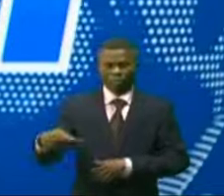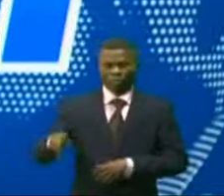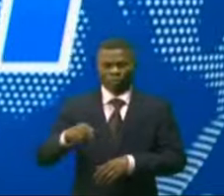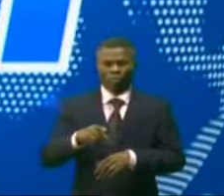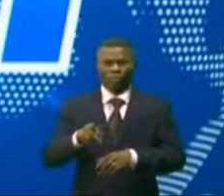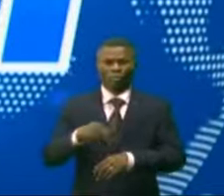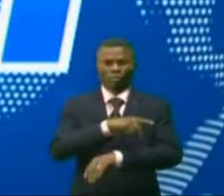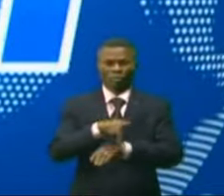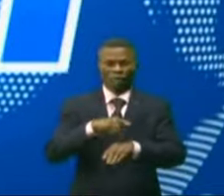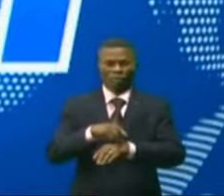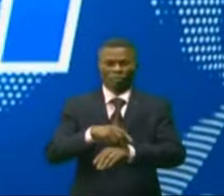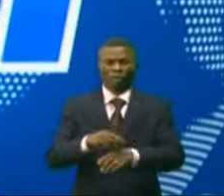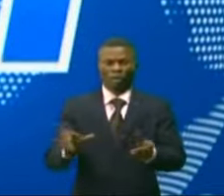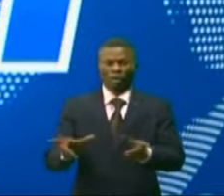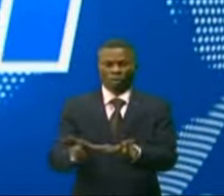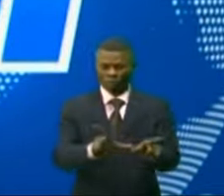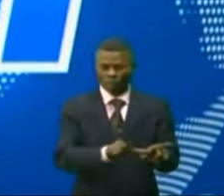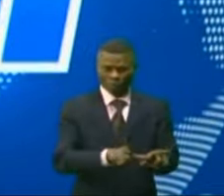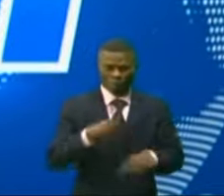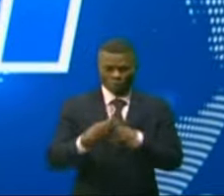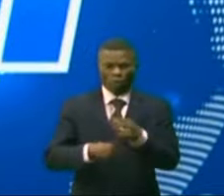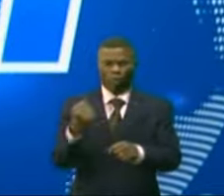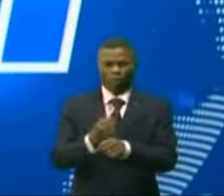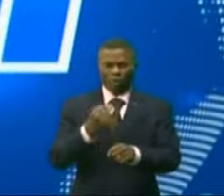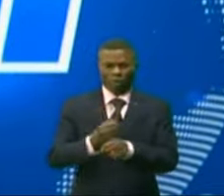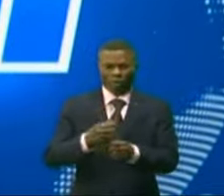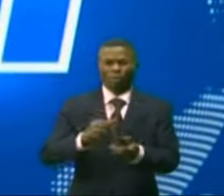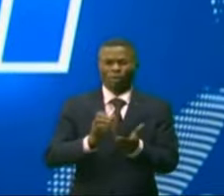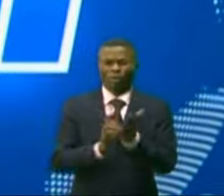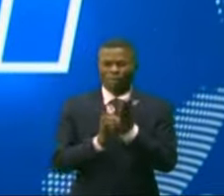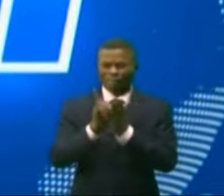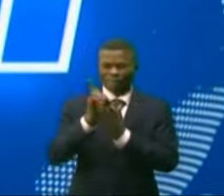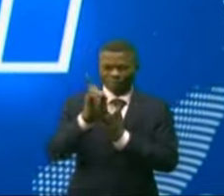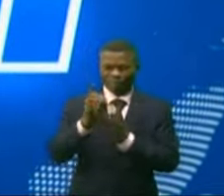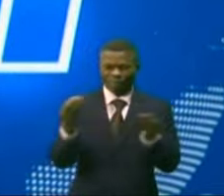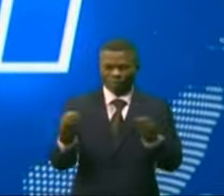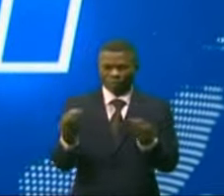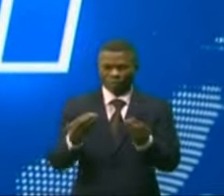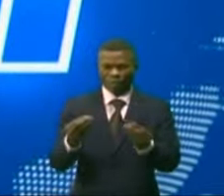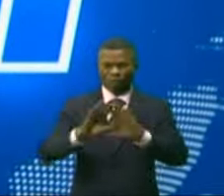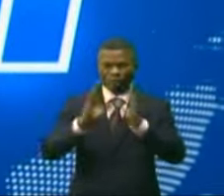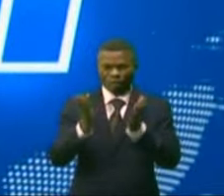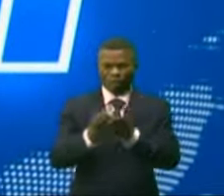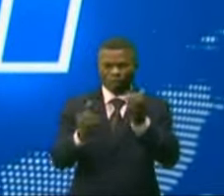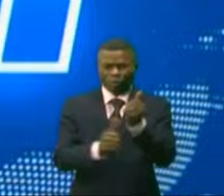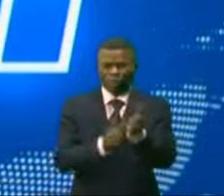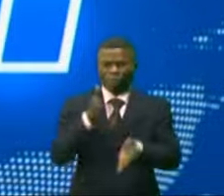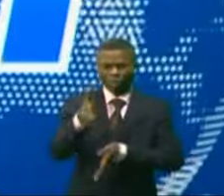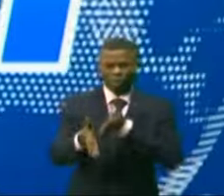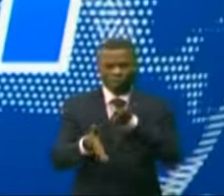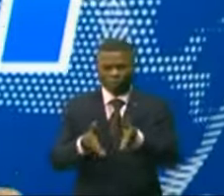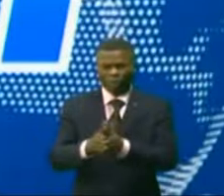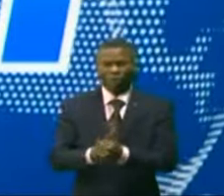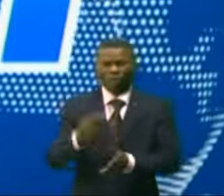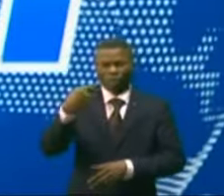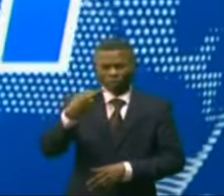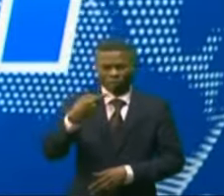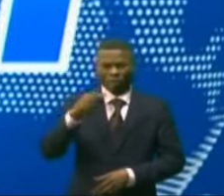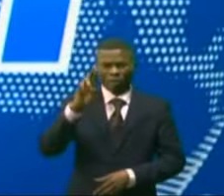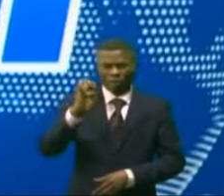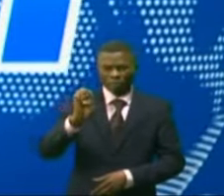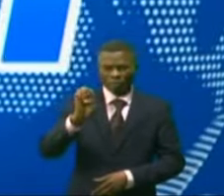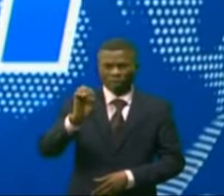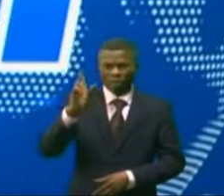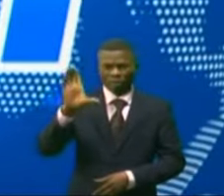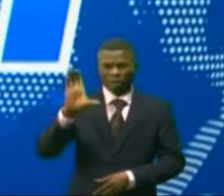d'Ulualaba, un vaste chantier à ciel ouvert qui se transforme à vue d'œil. Les artères de la cité Jekamine-Louilou révèlent